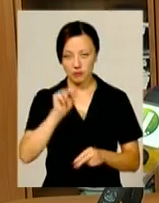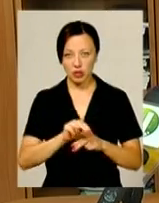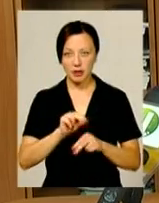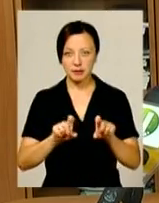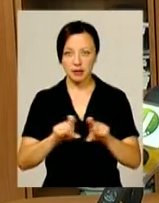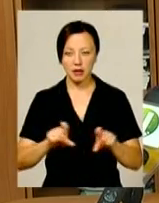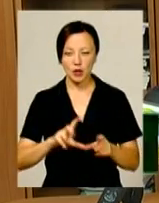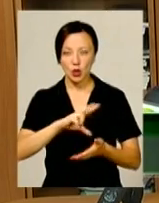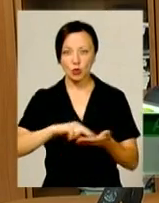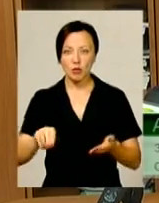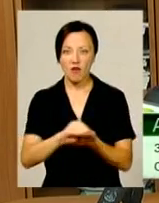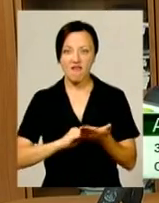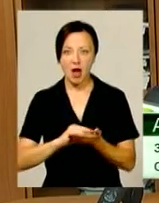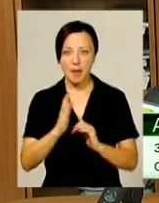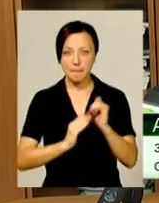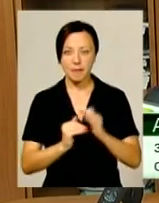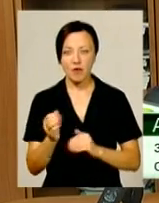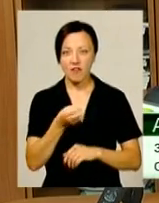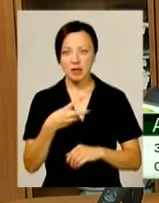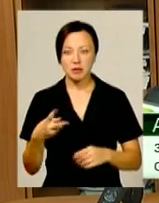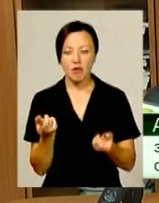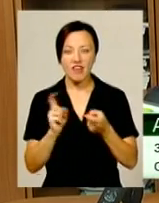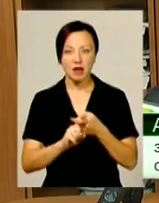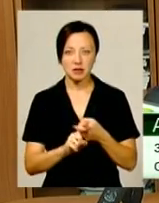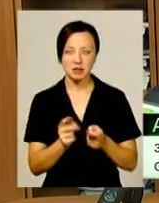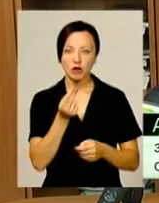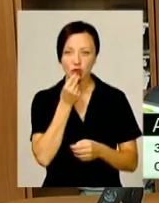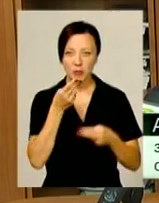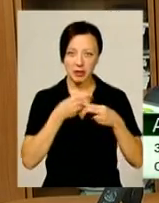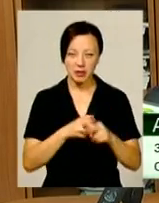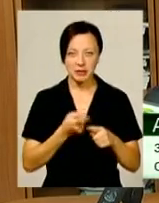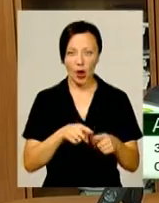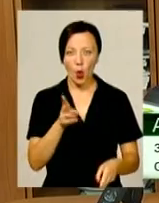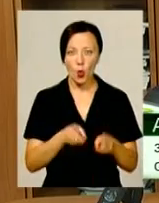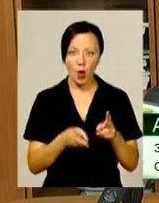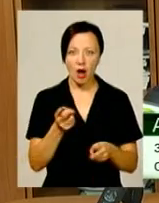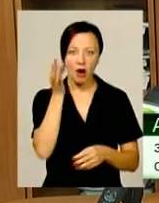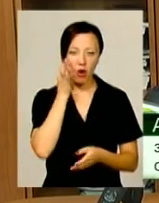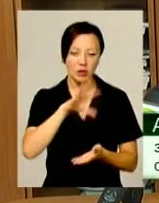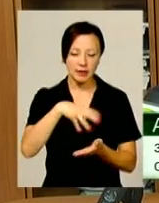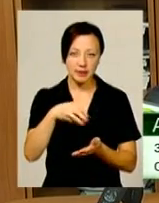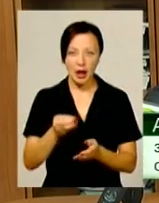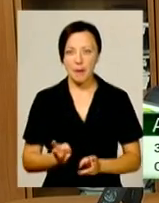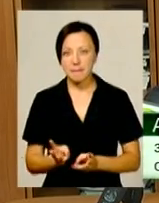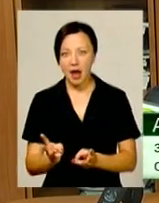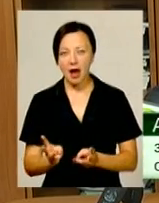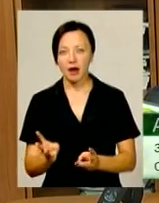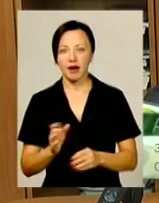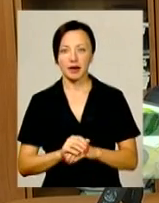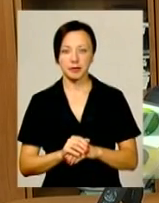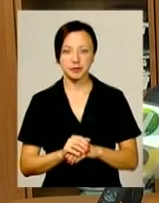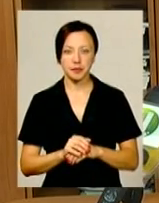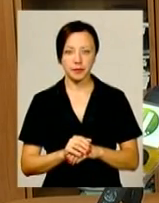дублювання професій, особливо пов'язане з харчовими технологіями. Це і кухарі-кондитери, і пекарі. Ось